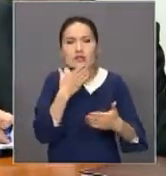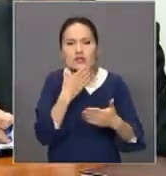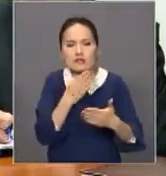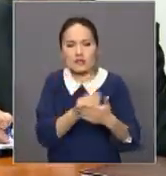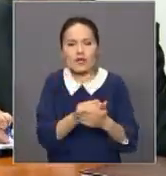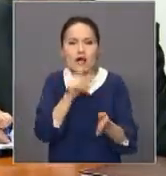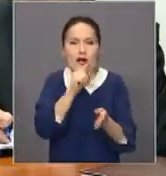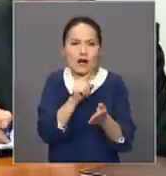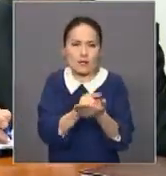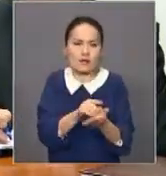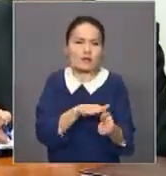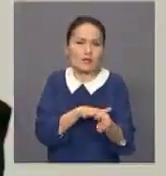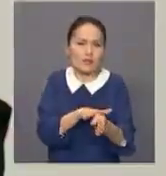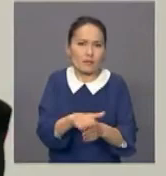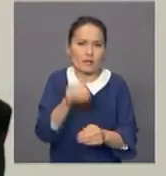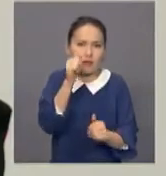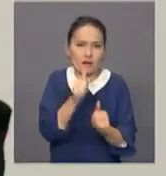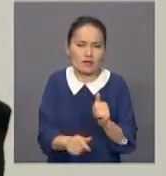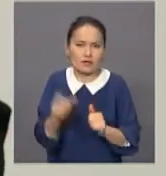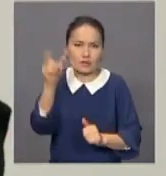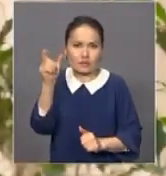деген ұқыласынан байқауға болады дейді.